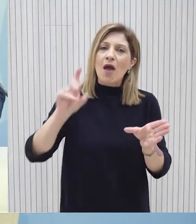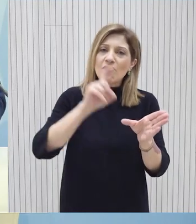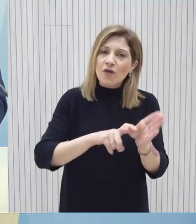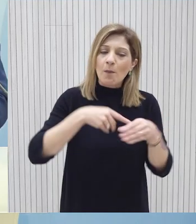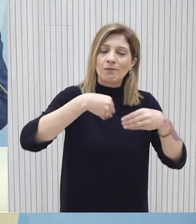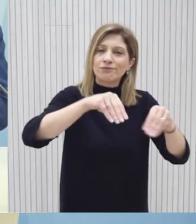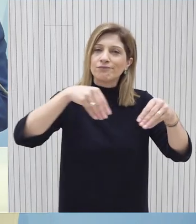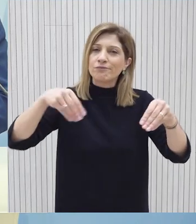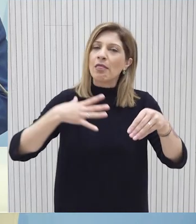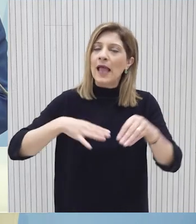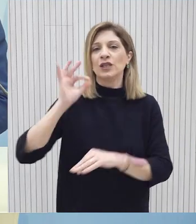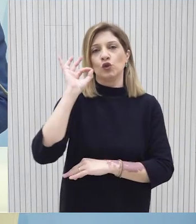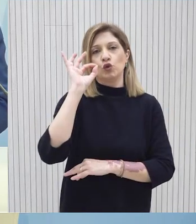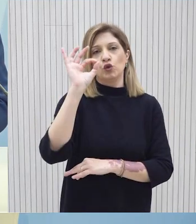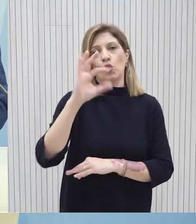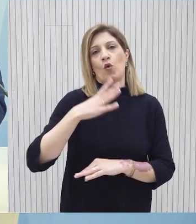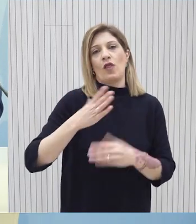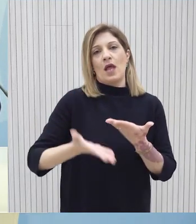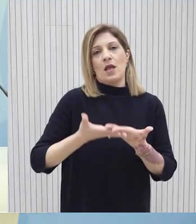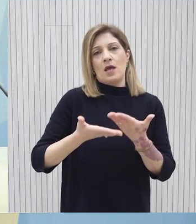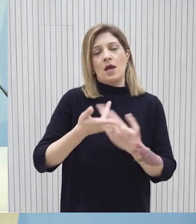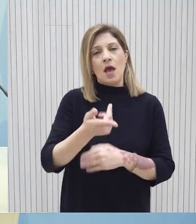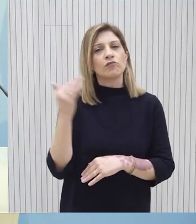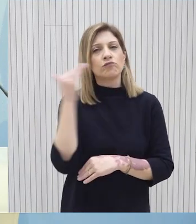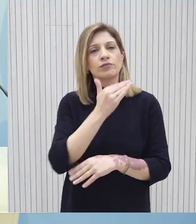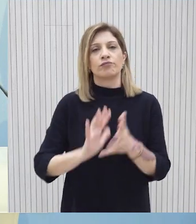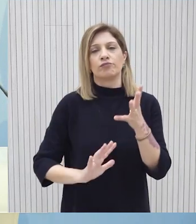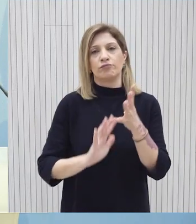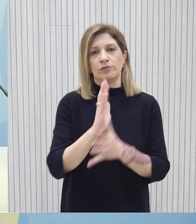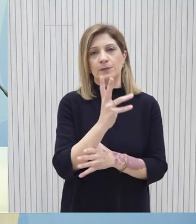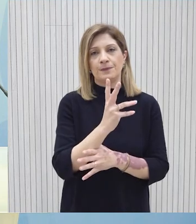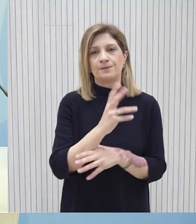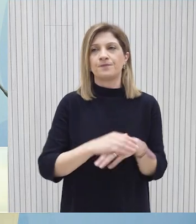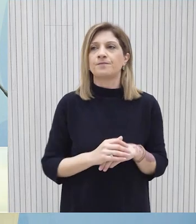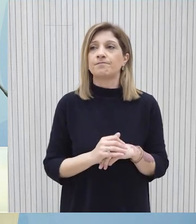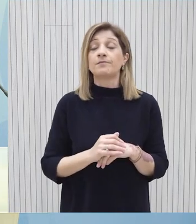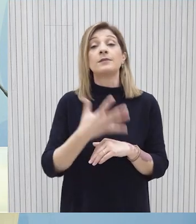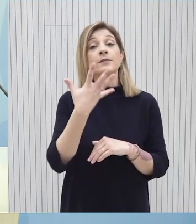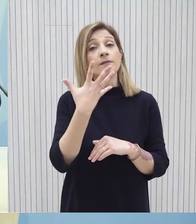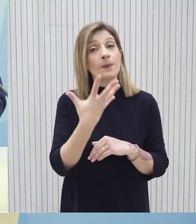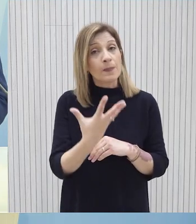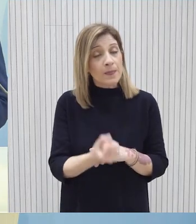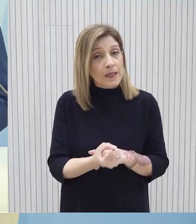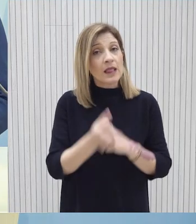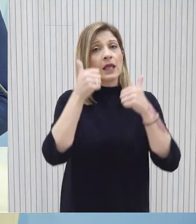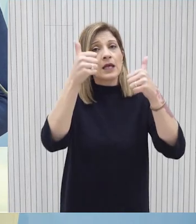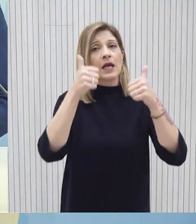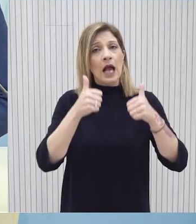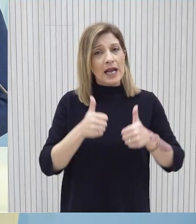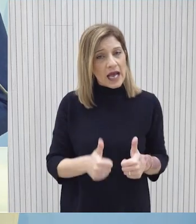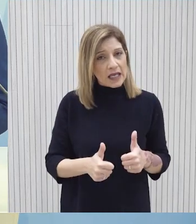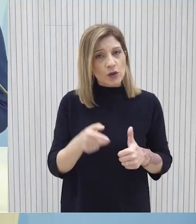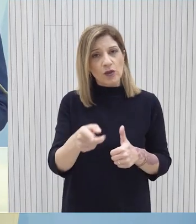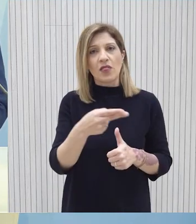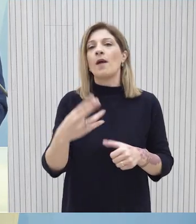ανακαλύψεων που έχει δημιουργηθεί να αναμένεται να συμβάλλει στην επίσπευση της ανάπτυξής τους. Έχουν άλλωστε προβεί σε σχετικές αναγκοινώσεις για την